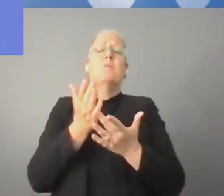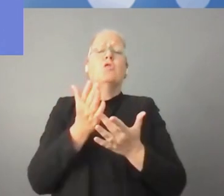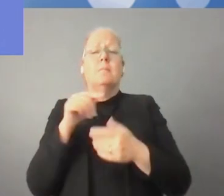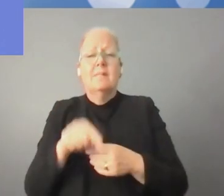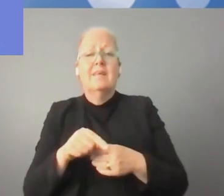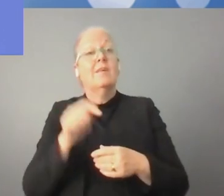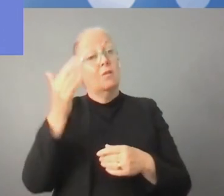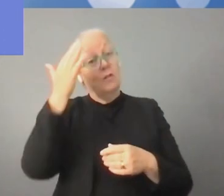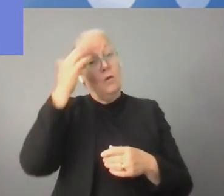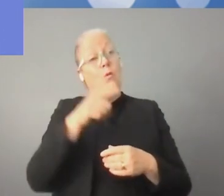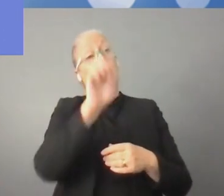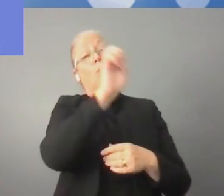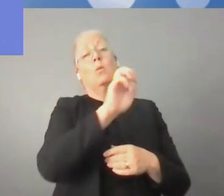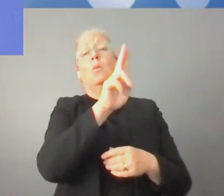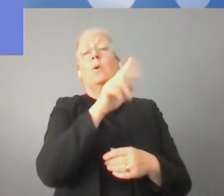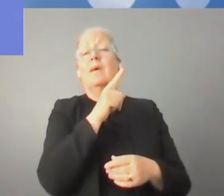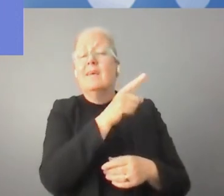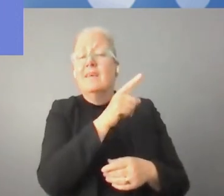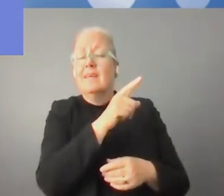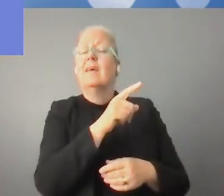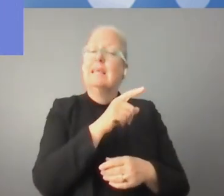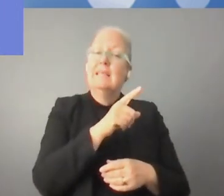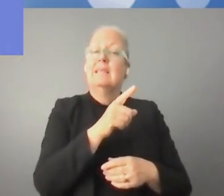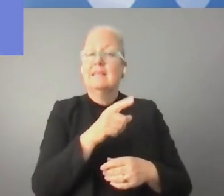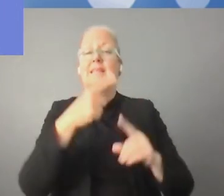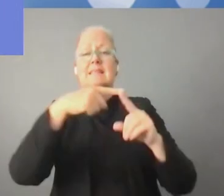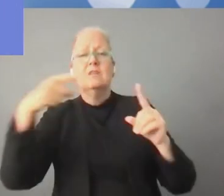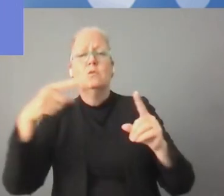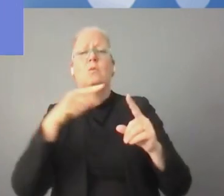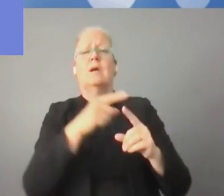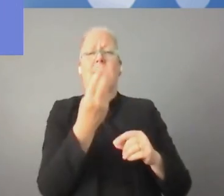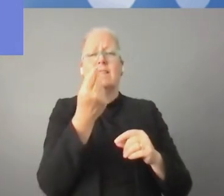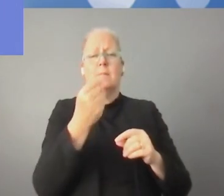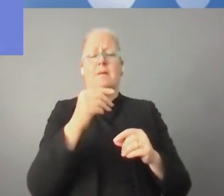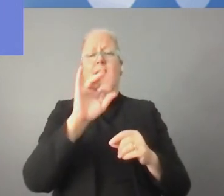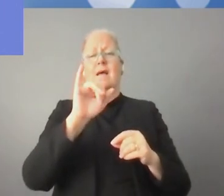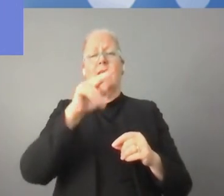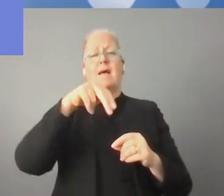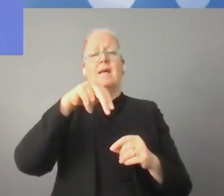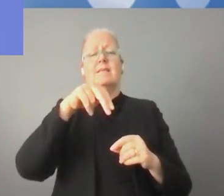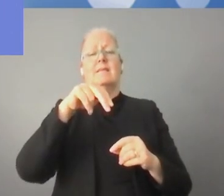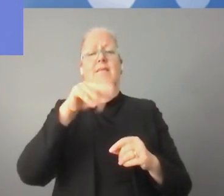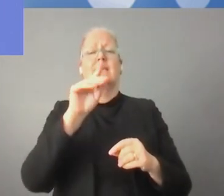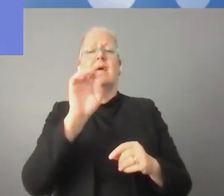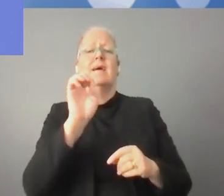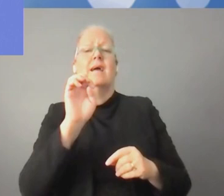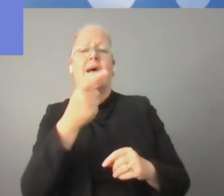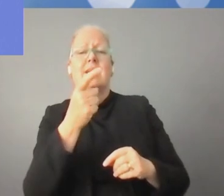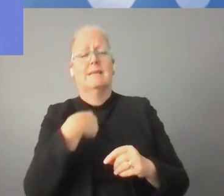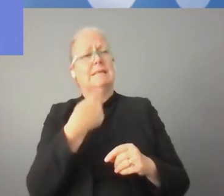التقنيات الرقمية في الشركات الصغيرة والمتوسطة وأن هذا